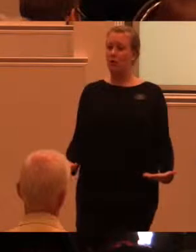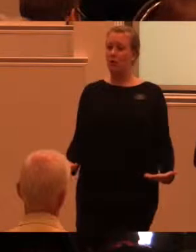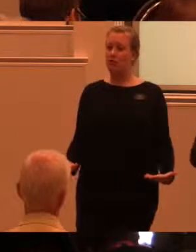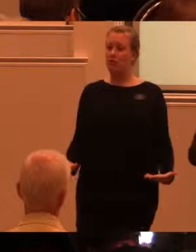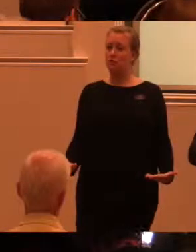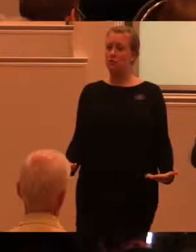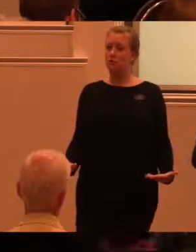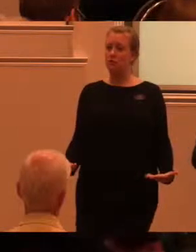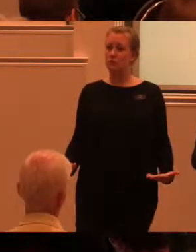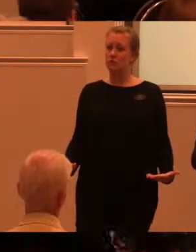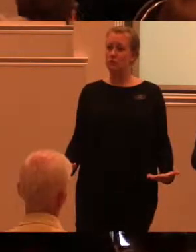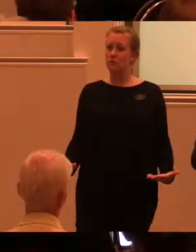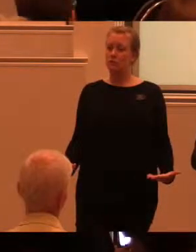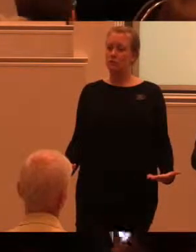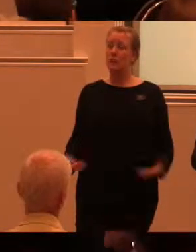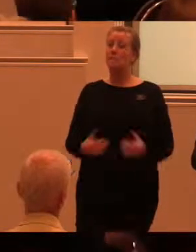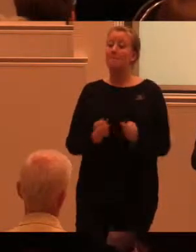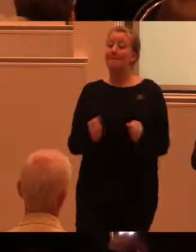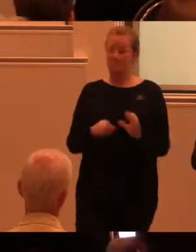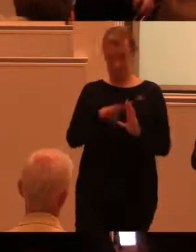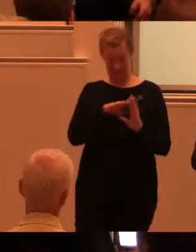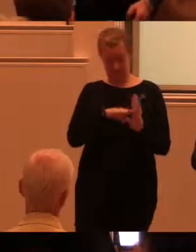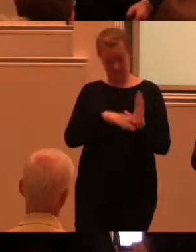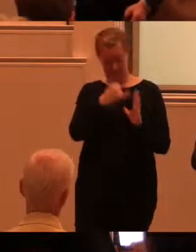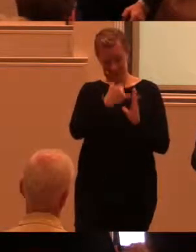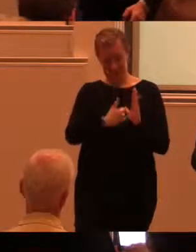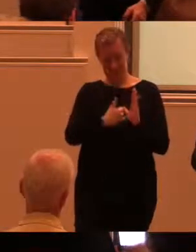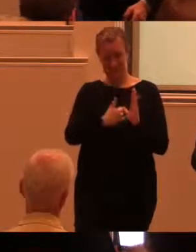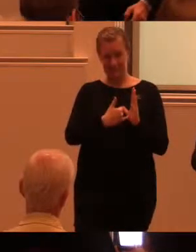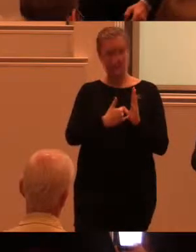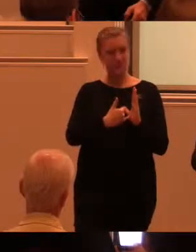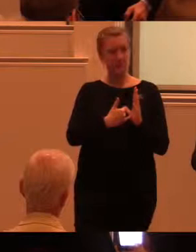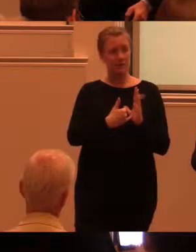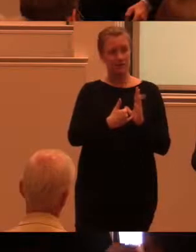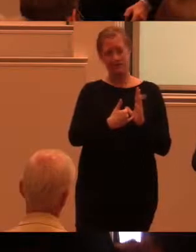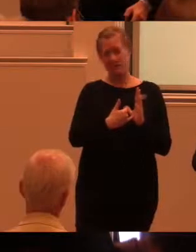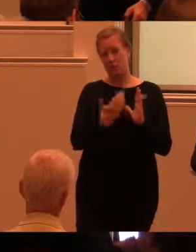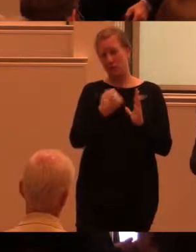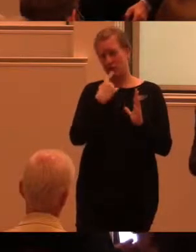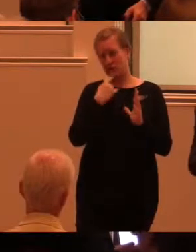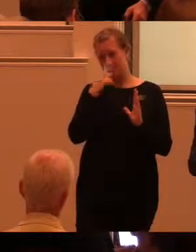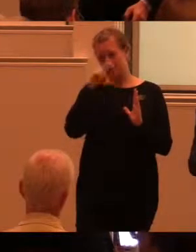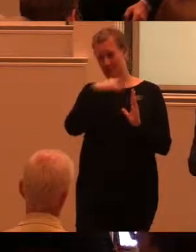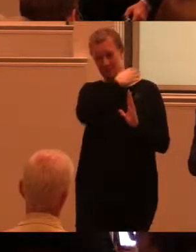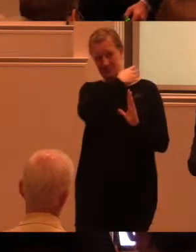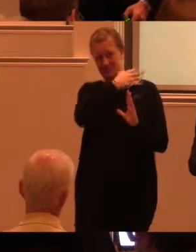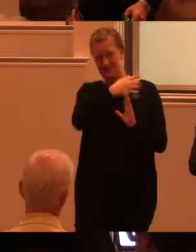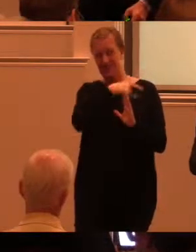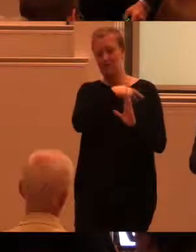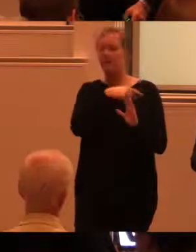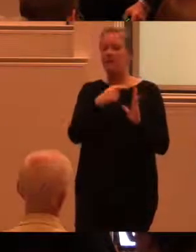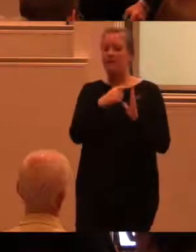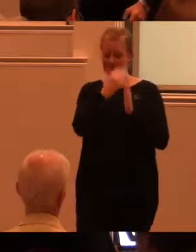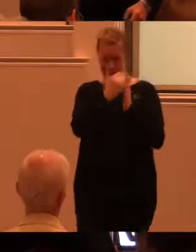Men i konventionen, och det som knyter an till det här med det universellt utformade är att i konventionen så